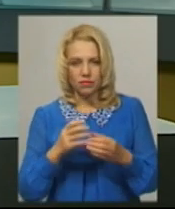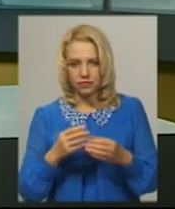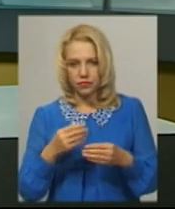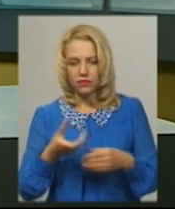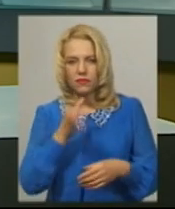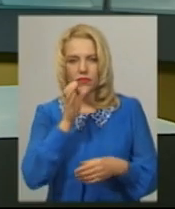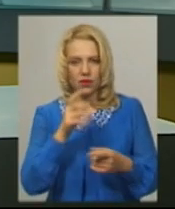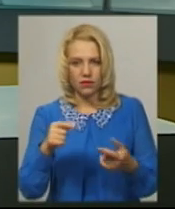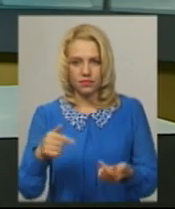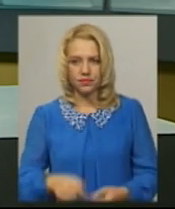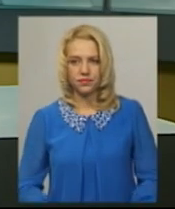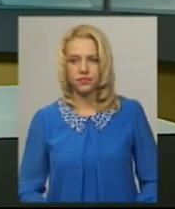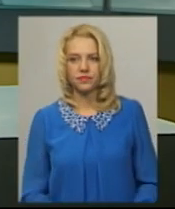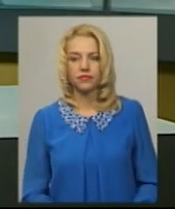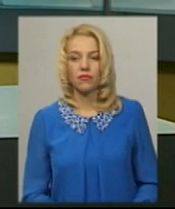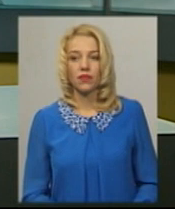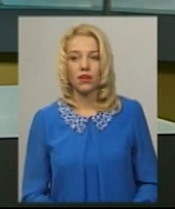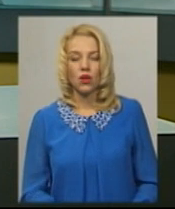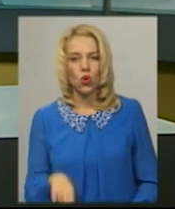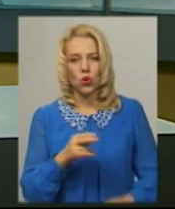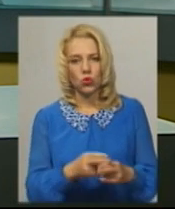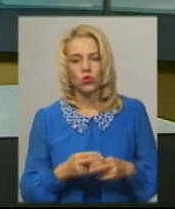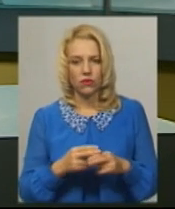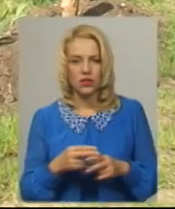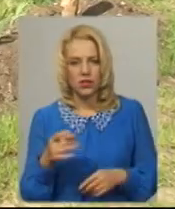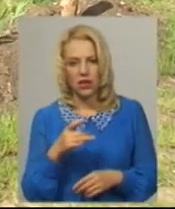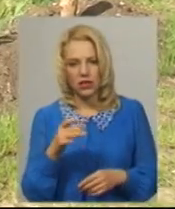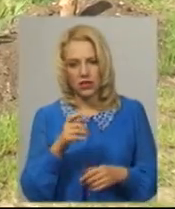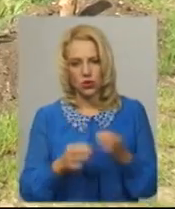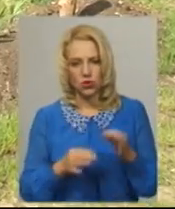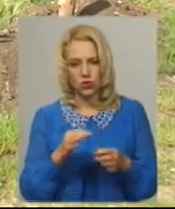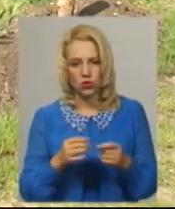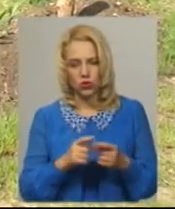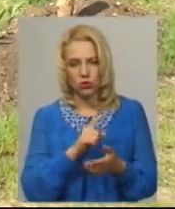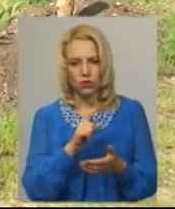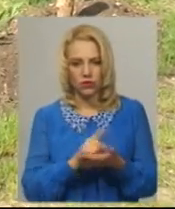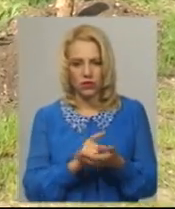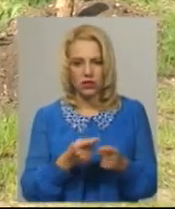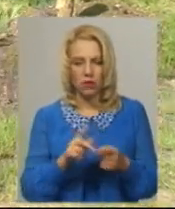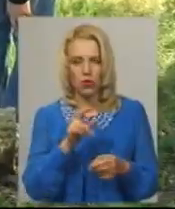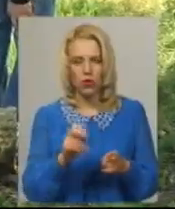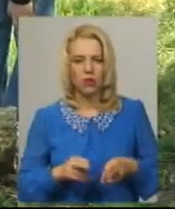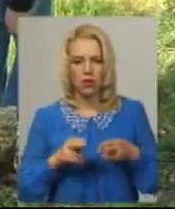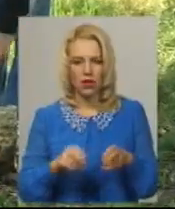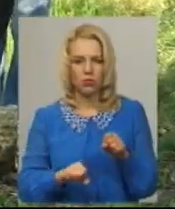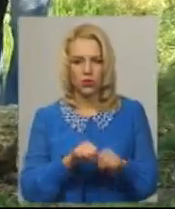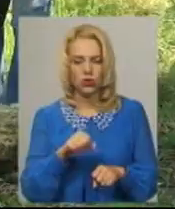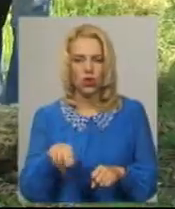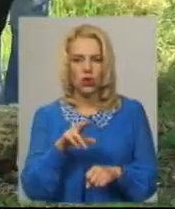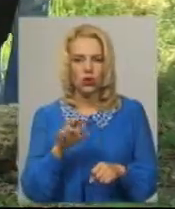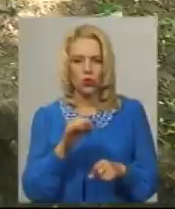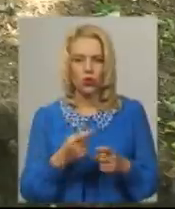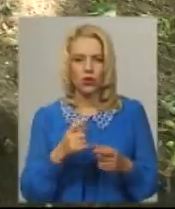Дунаєвецький районний суд на першому слуханні зобов'язав поліцію внести відомості про кримінальне правопорушення до єдиного реєстру досудових